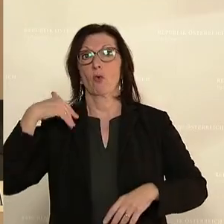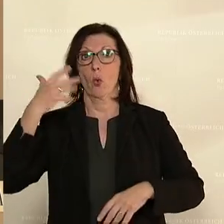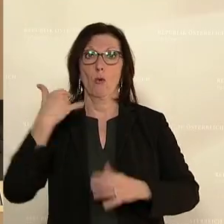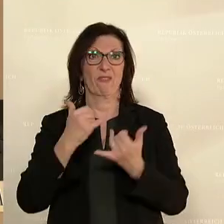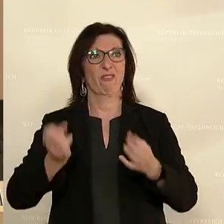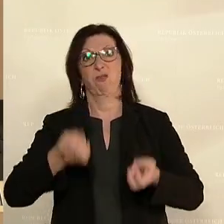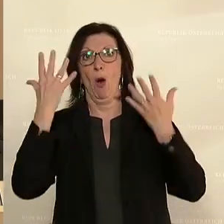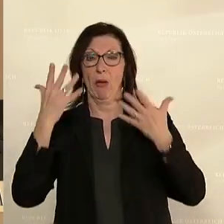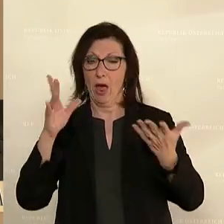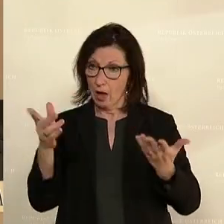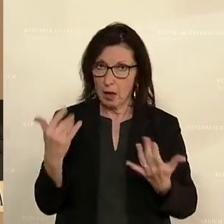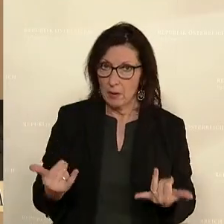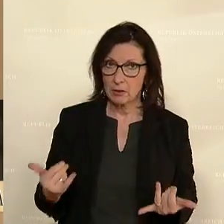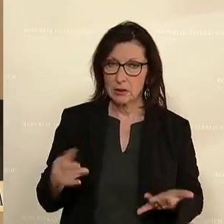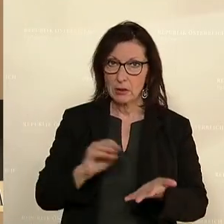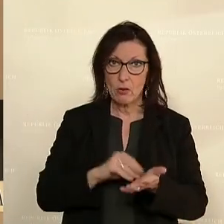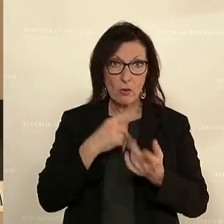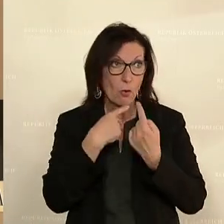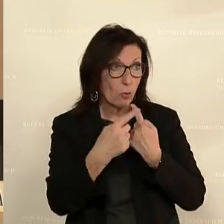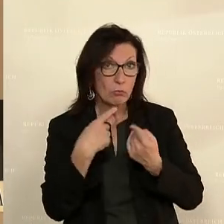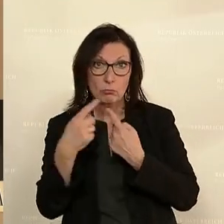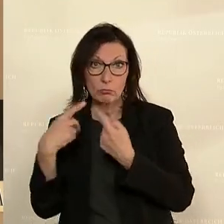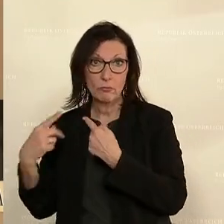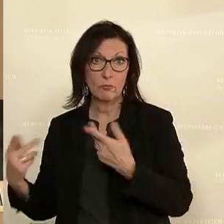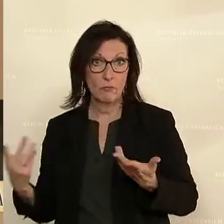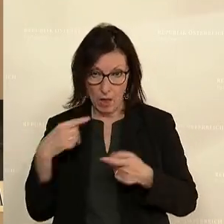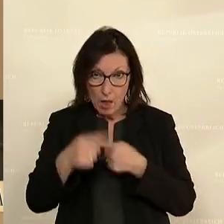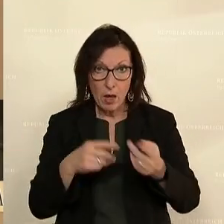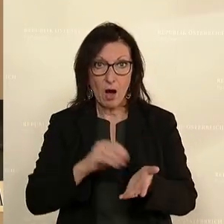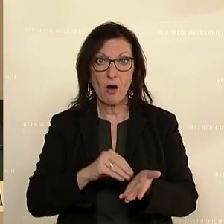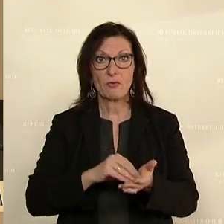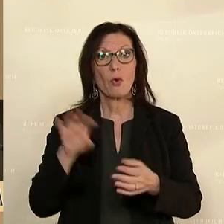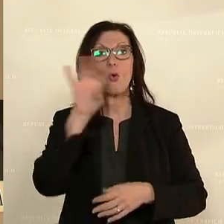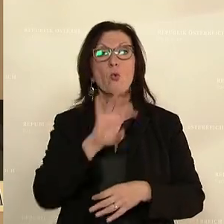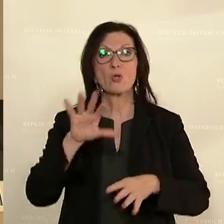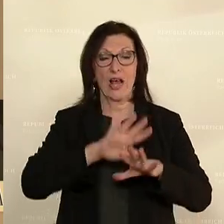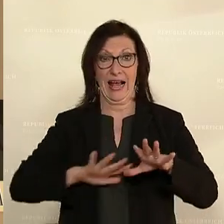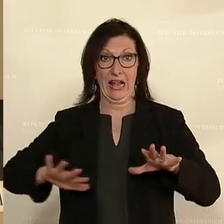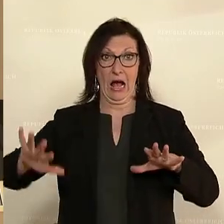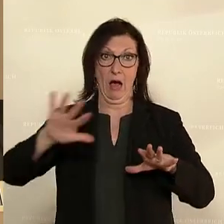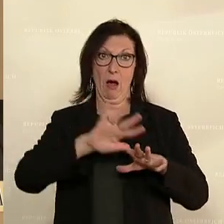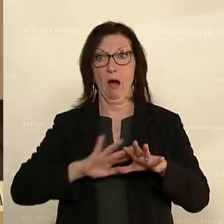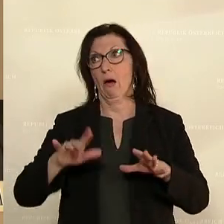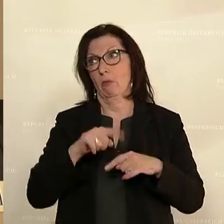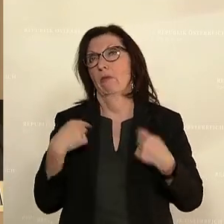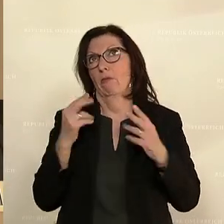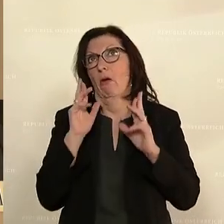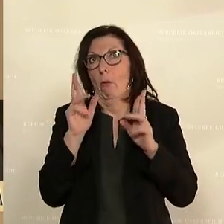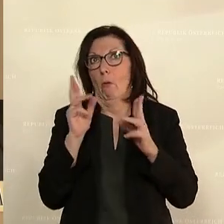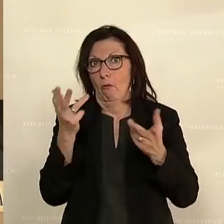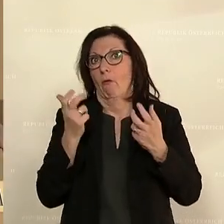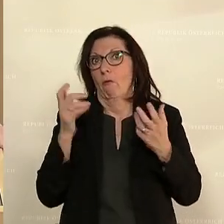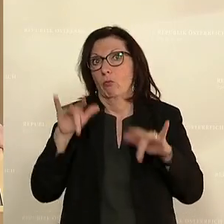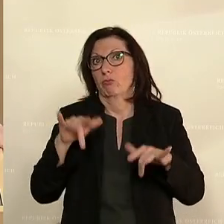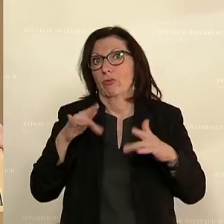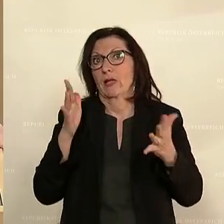gelaufen, aber da laufen ja noch Gespräche und dieser Schengen-Raum hat hoffentlich viel Zukunft, so wünschen wir uns das zumindest. Er wird